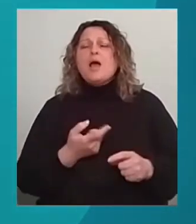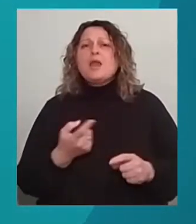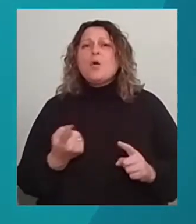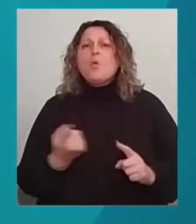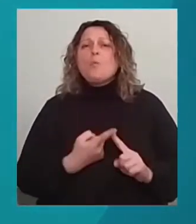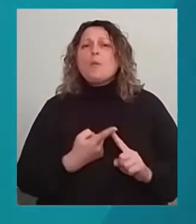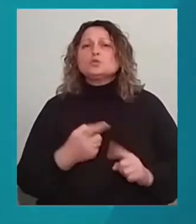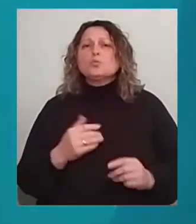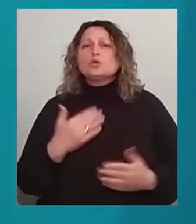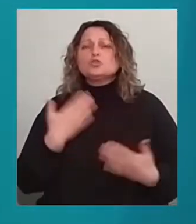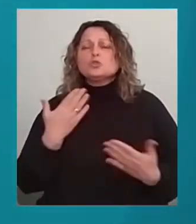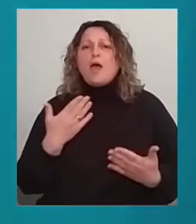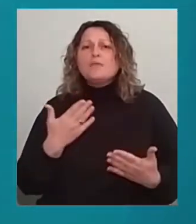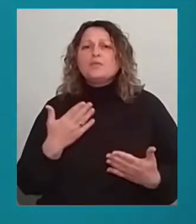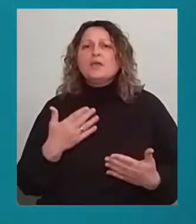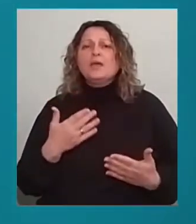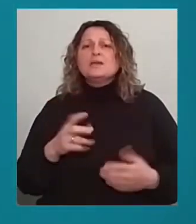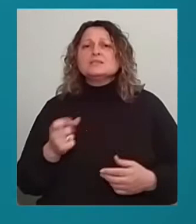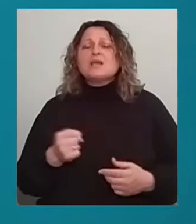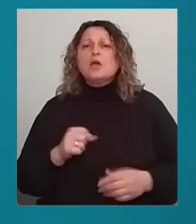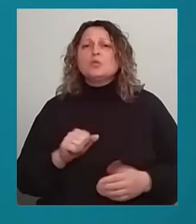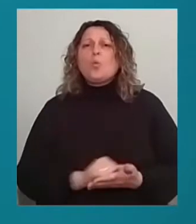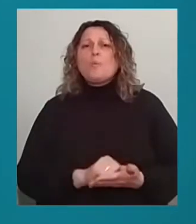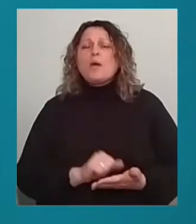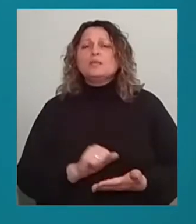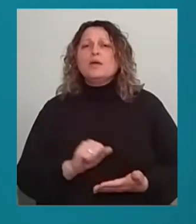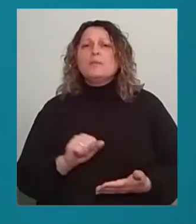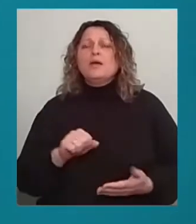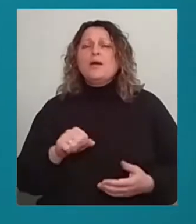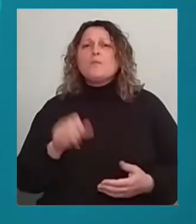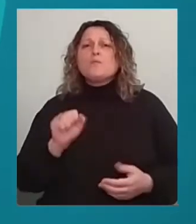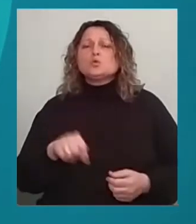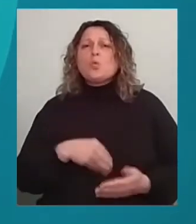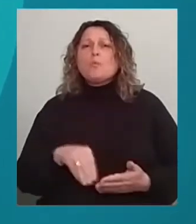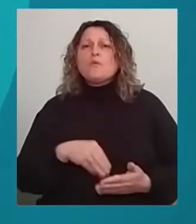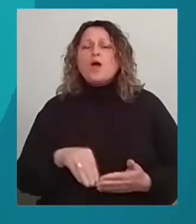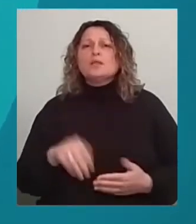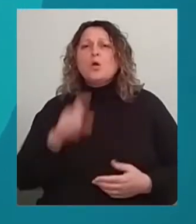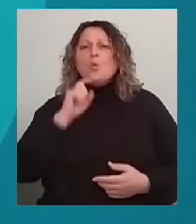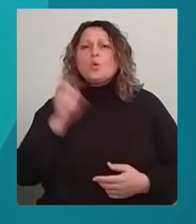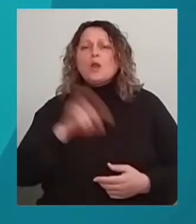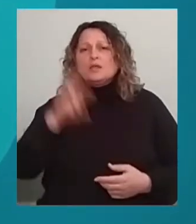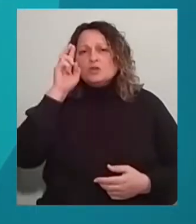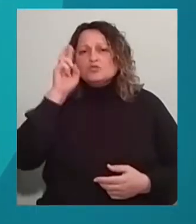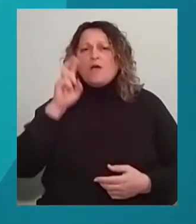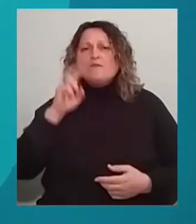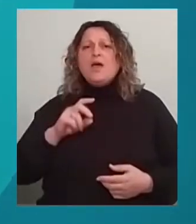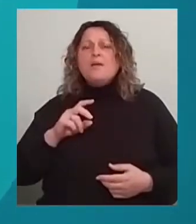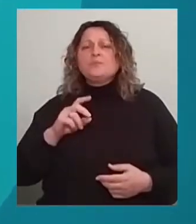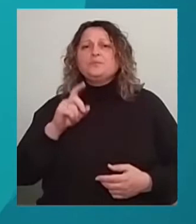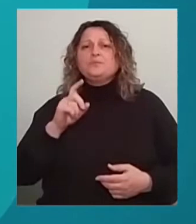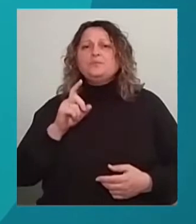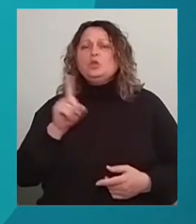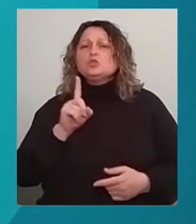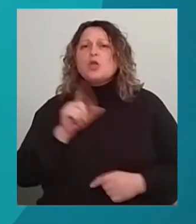За документом, землі зможуть купувати громадяни України, компанії, громади та держава. Щодо іноземців, то вони